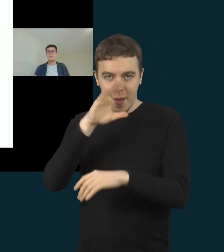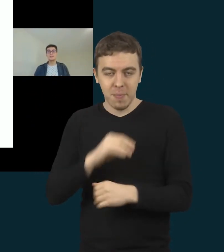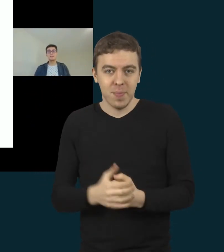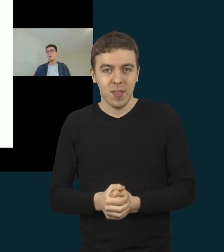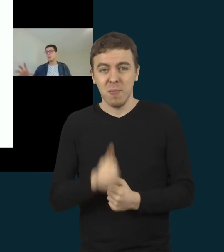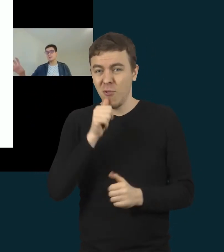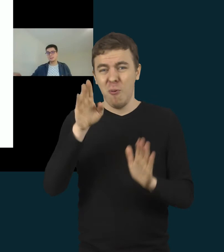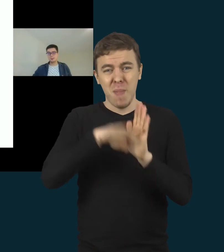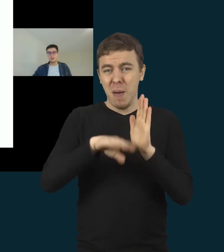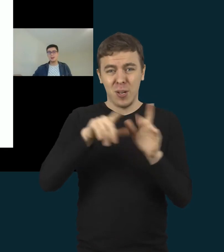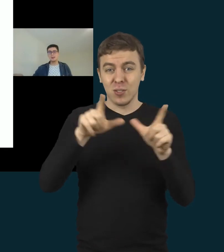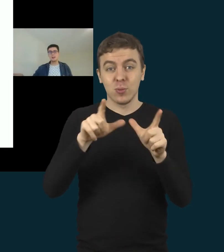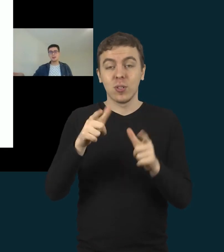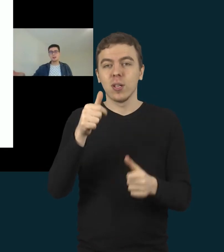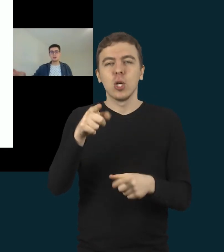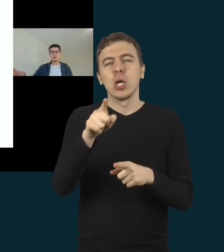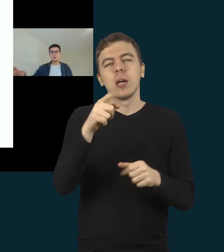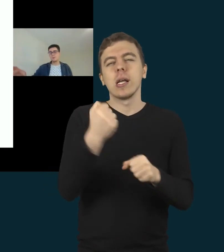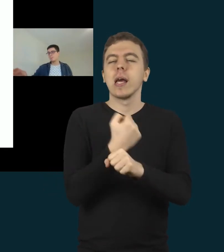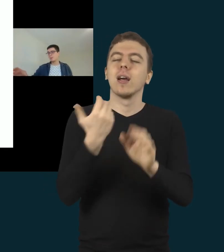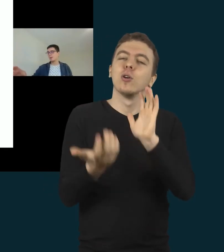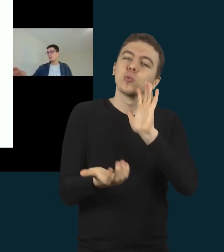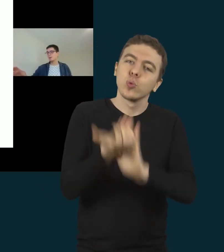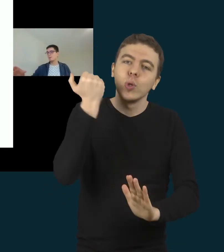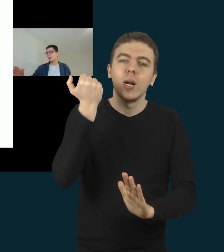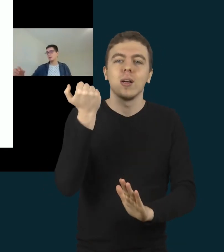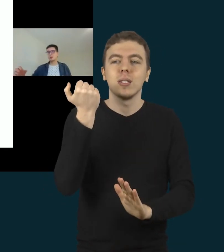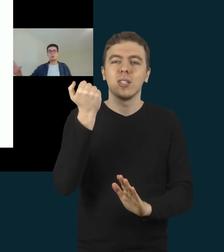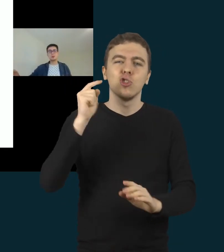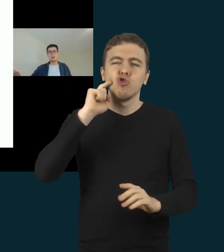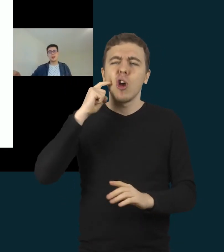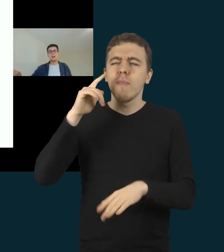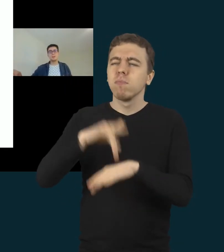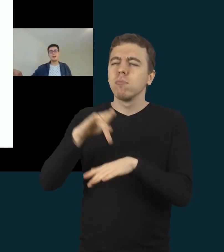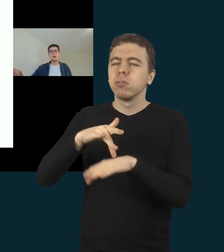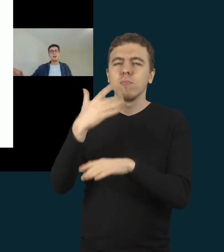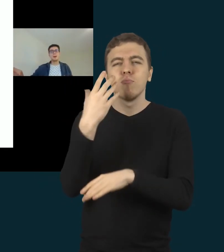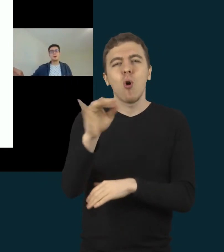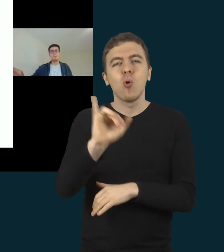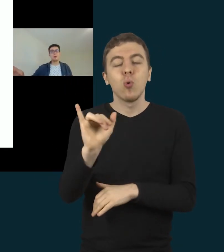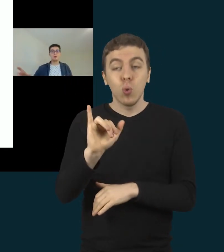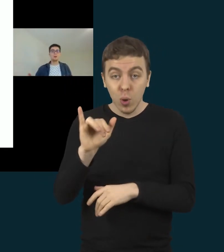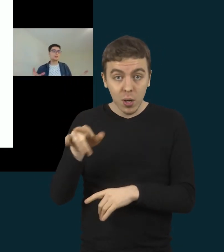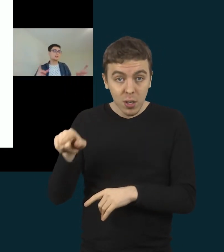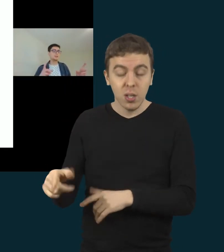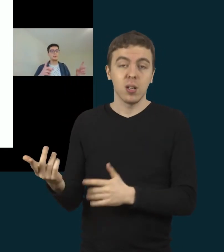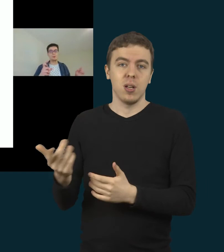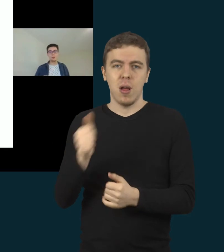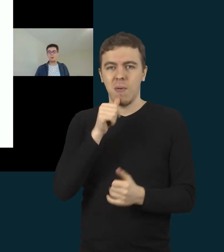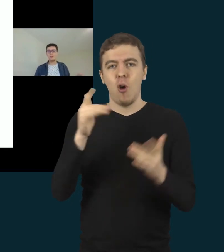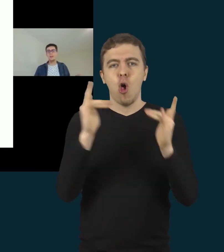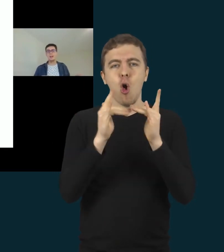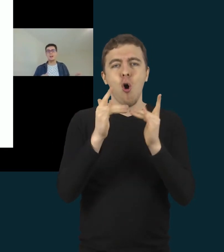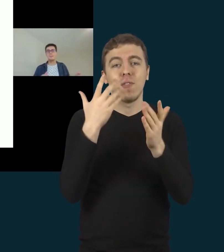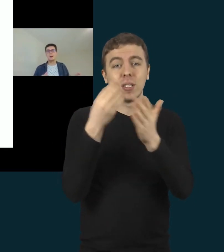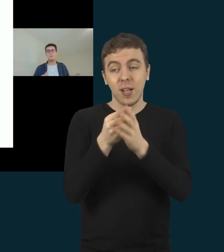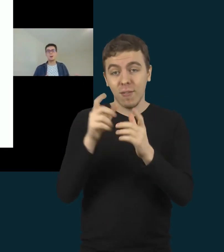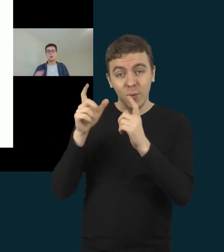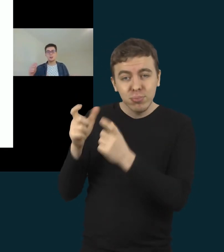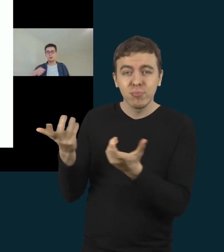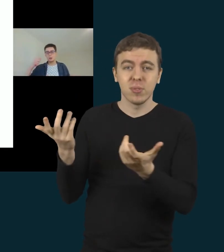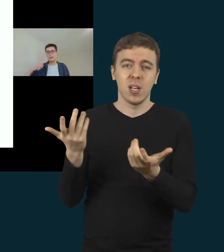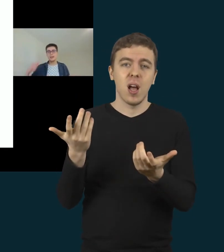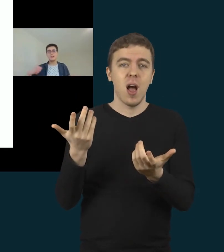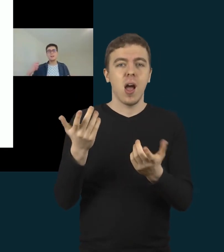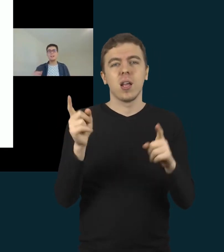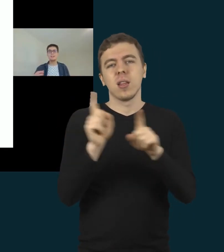surask savo mėgstamą žaisliuką arba parodik savo lovyte arba parodik,